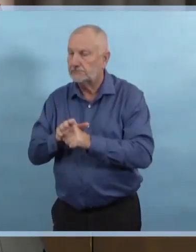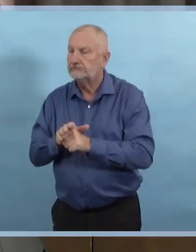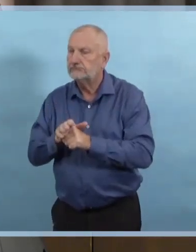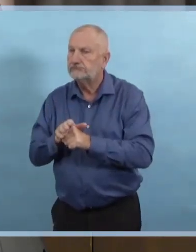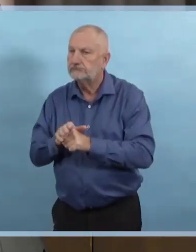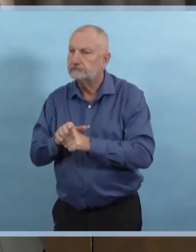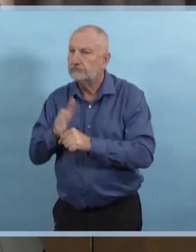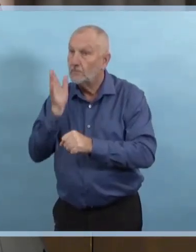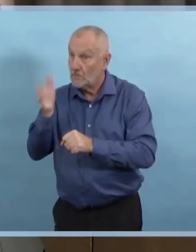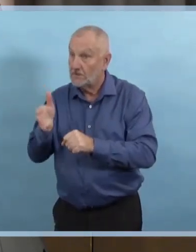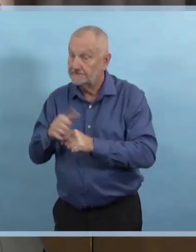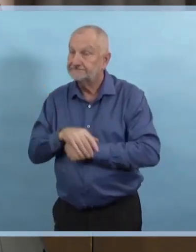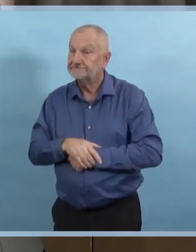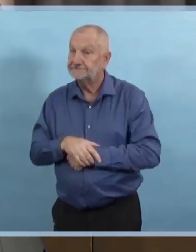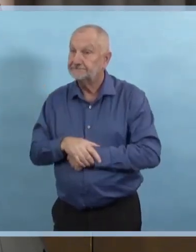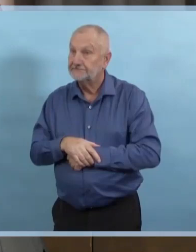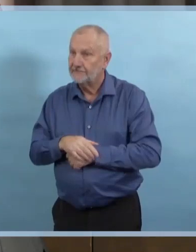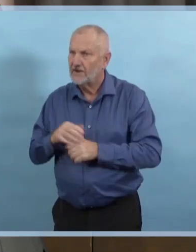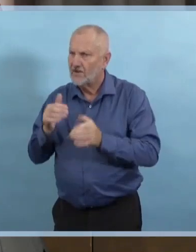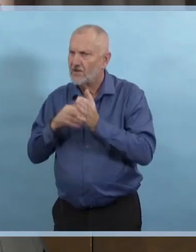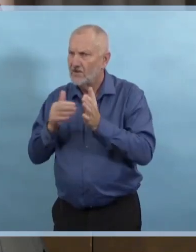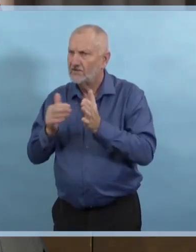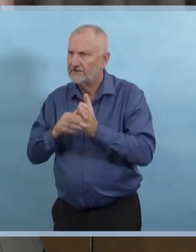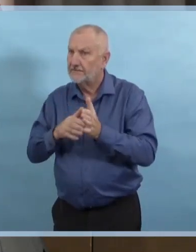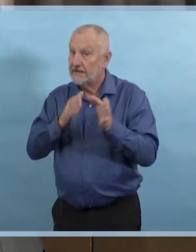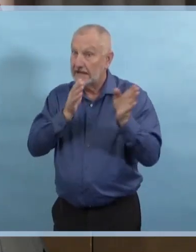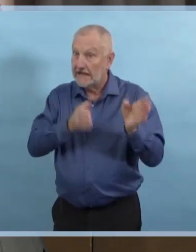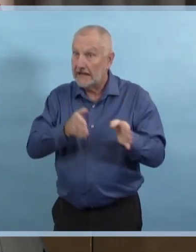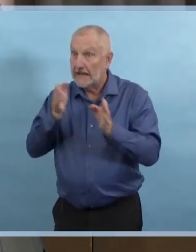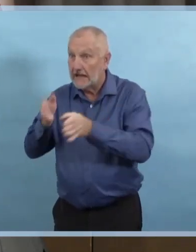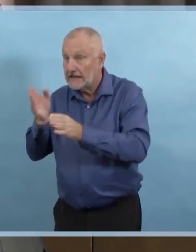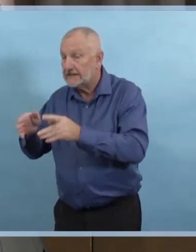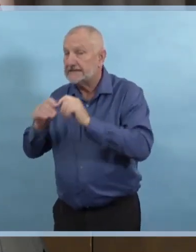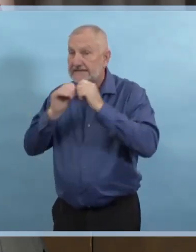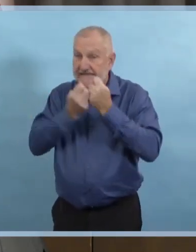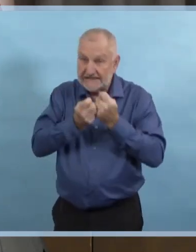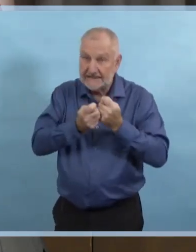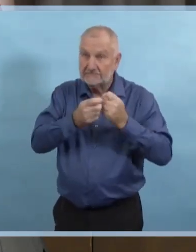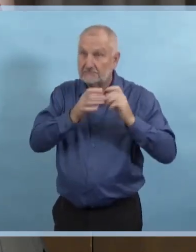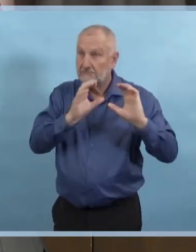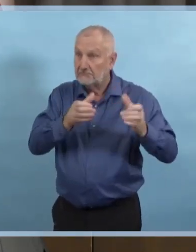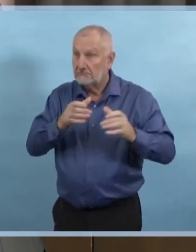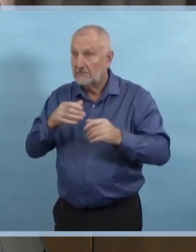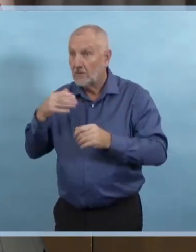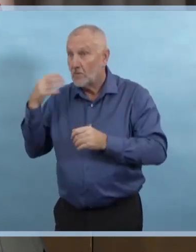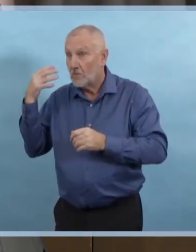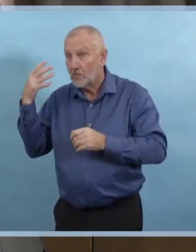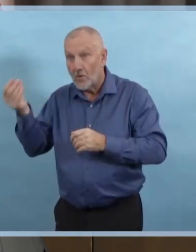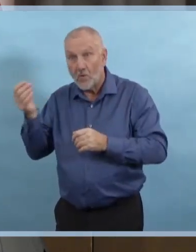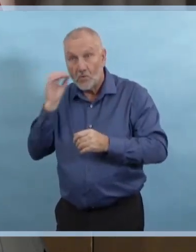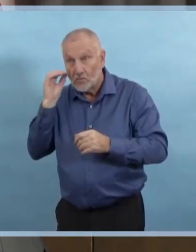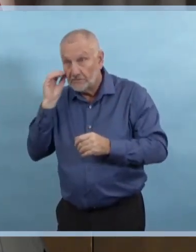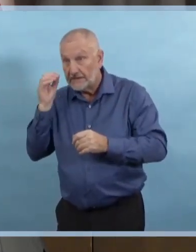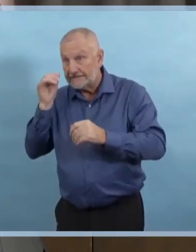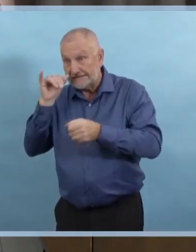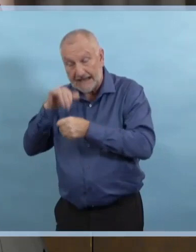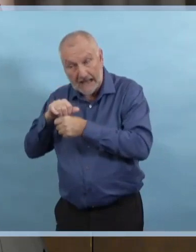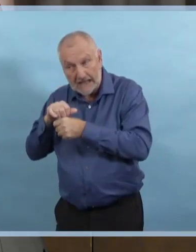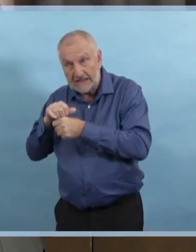s'isoler. On a vraiment peut-être l'impression d'être au bord du gouffre et l'anxiété est compréhensive pour